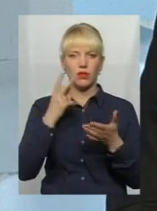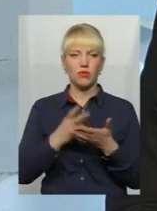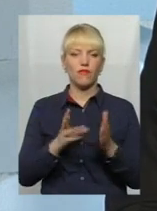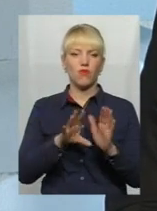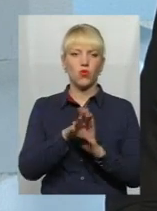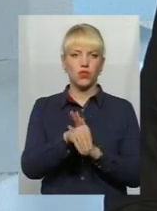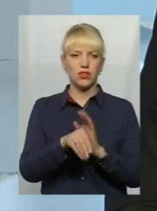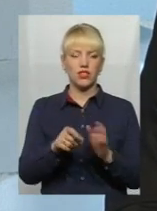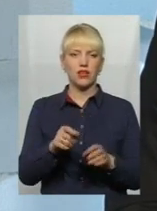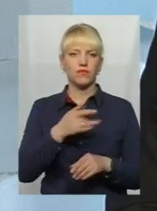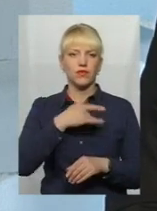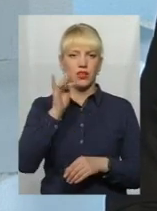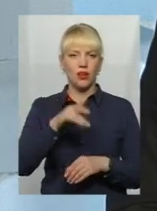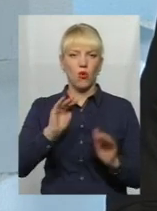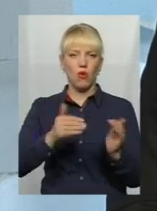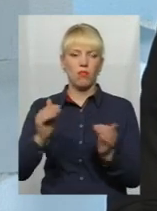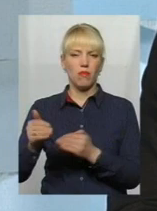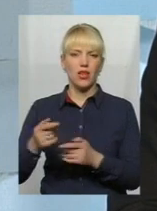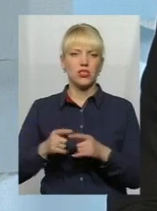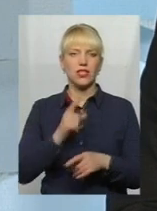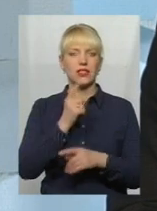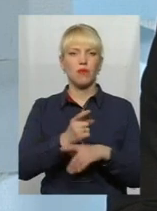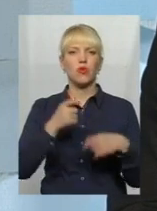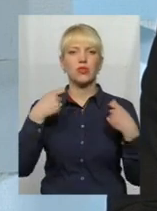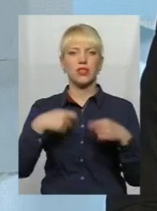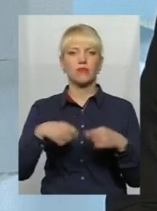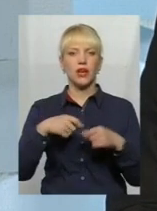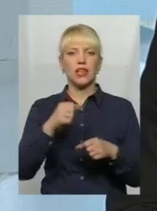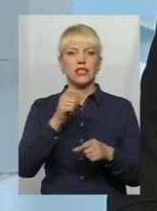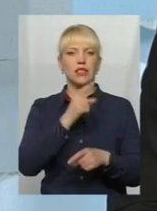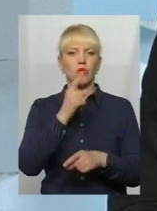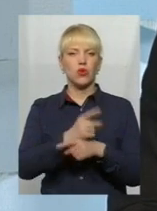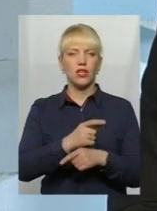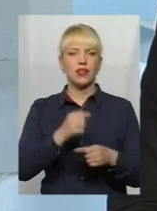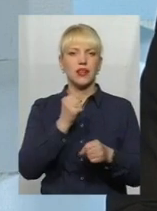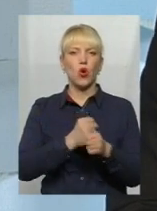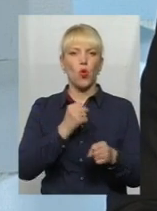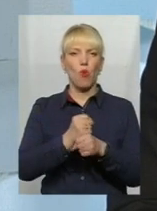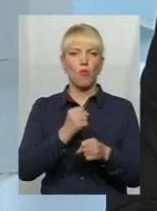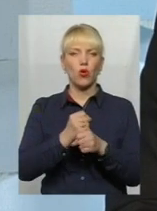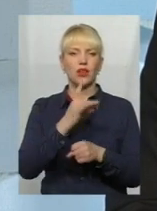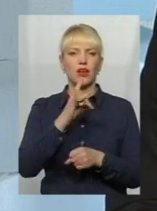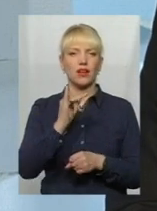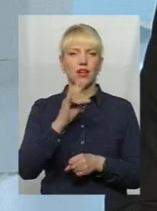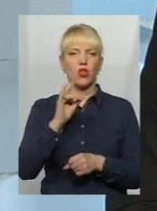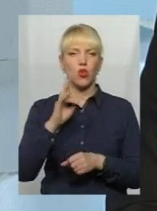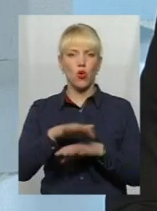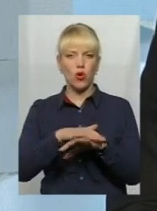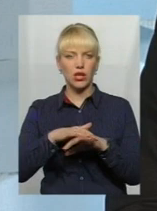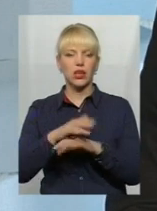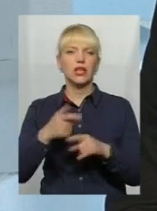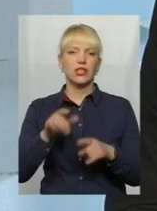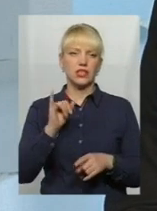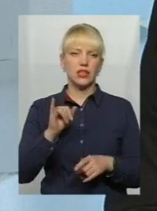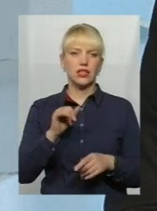вводяться досить жорсткі обмеження, забороняється робота ринків, забороняється реалізація продукції тваринно-рослинного обхоження, без